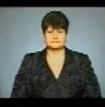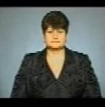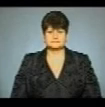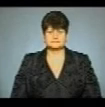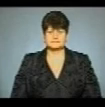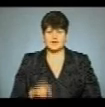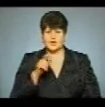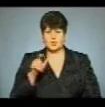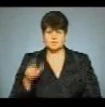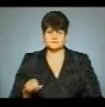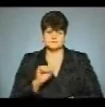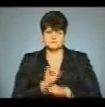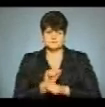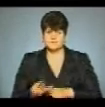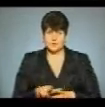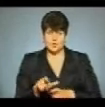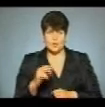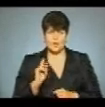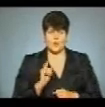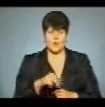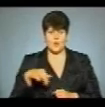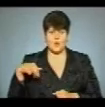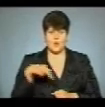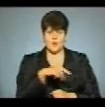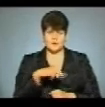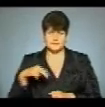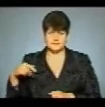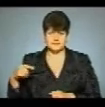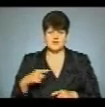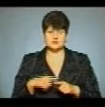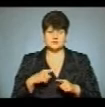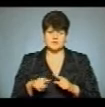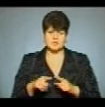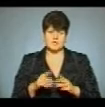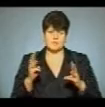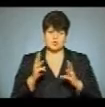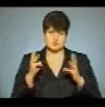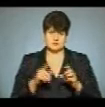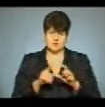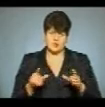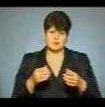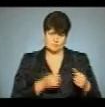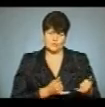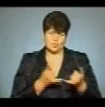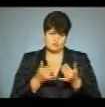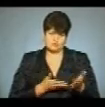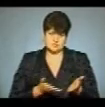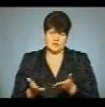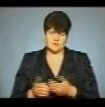Люди перекрили дорогу, ходять пішохідним переходом. Швидкі та пожежні автівки протестувальники пропускають.